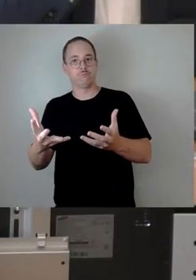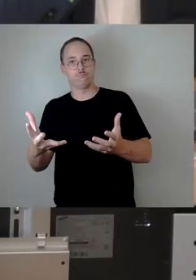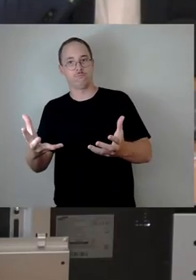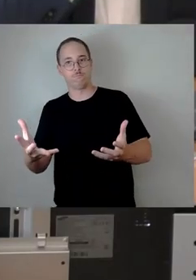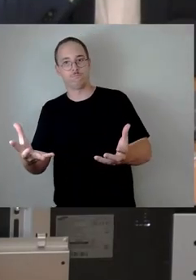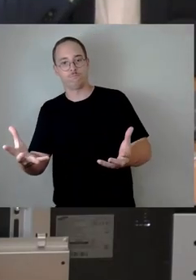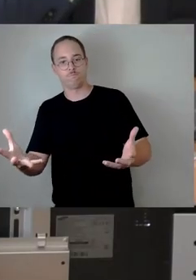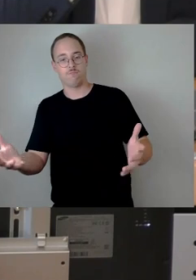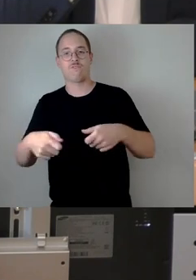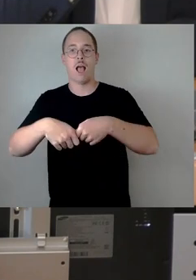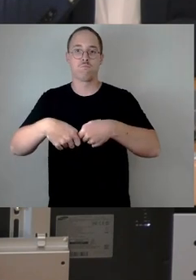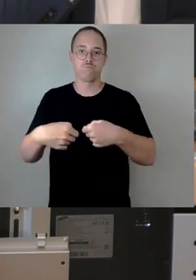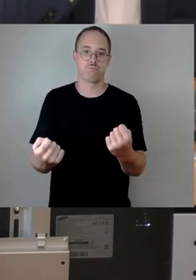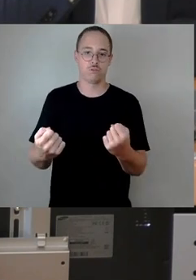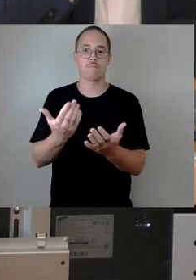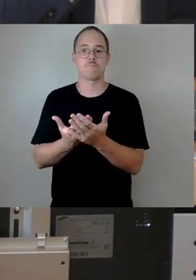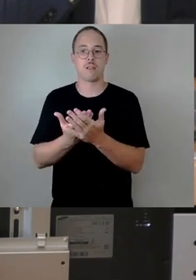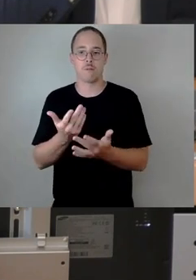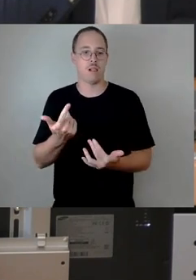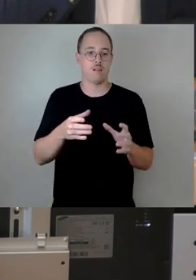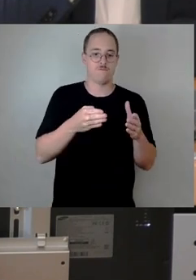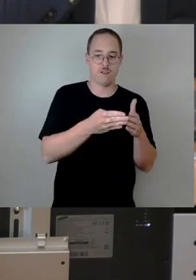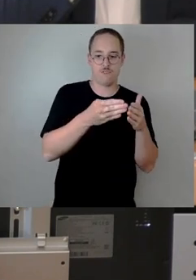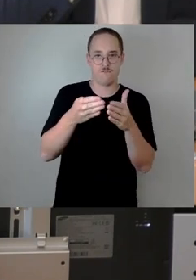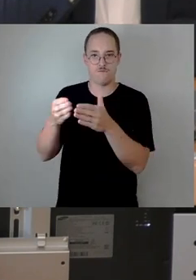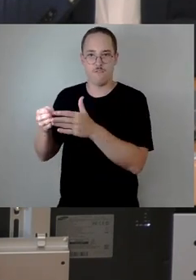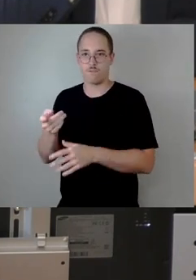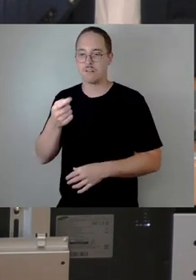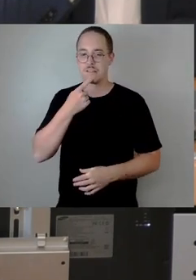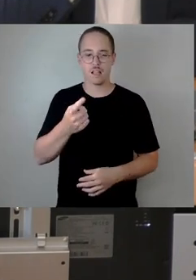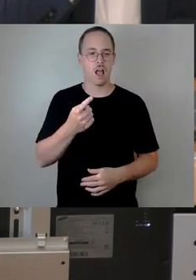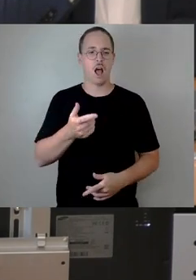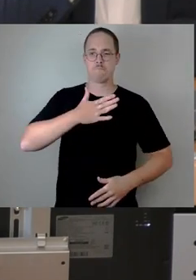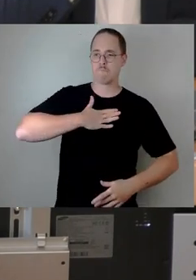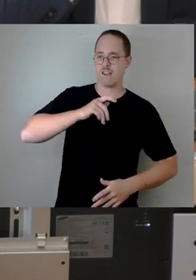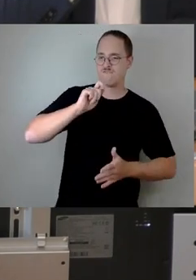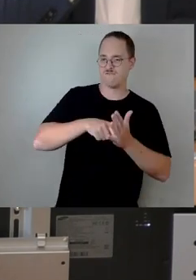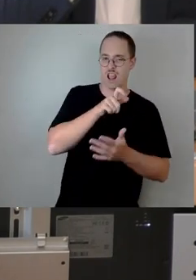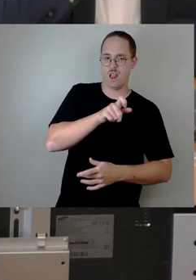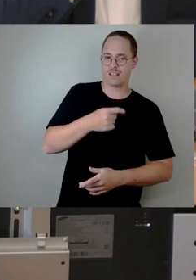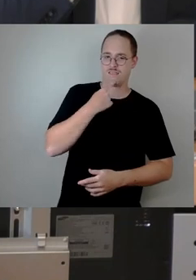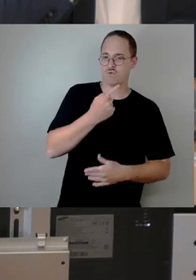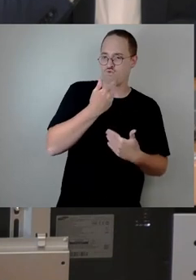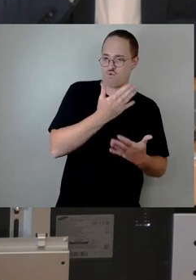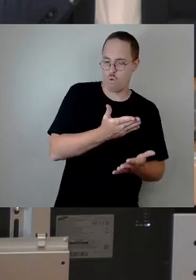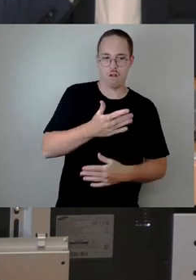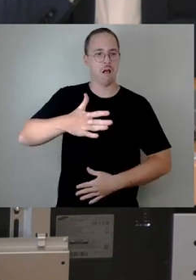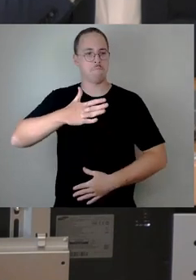Wählerklientel beharrt. Und dies kann nicht im Interesse der gesamten Stadtgesellschaft sein.